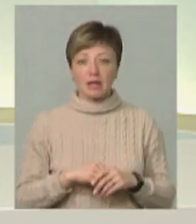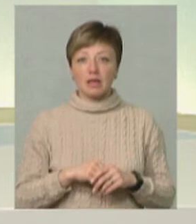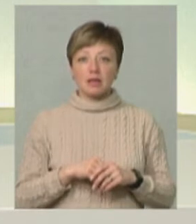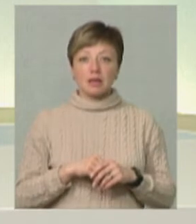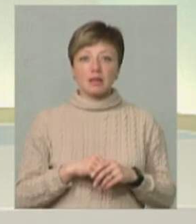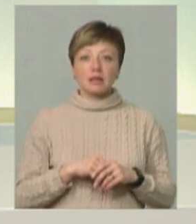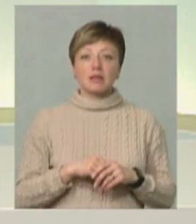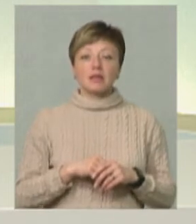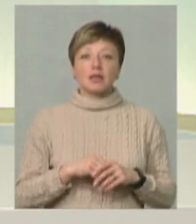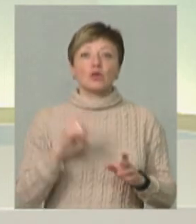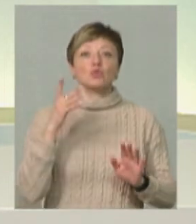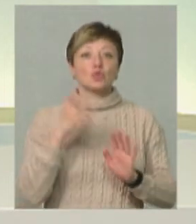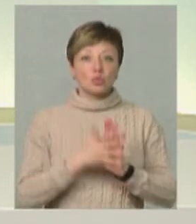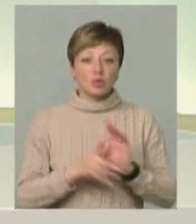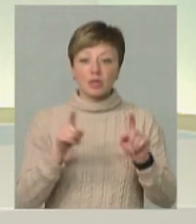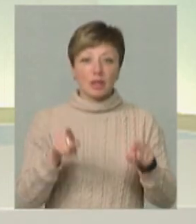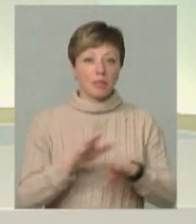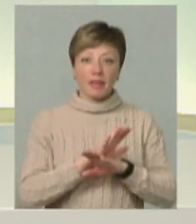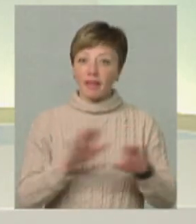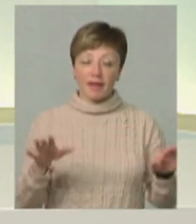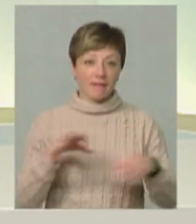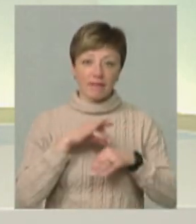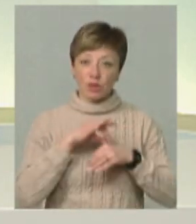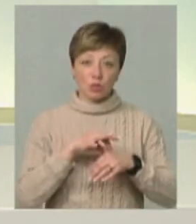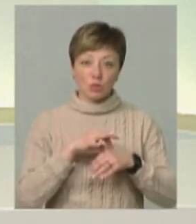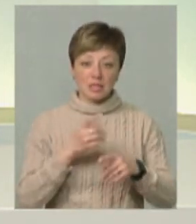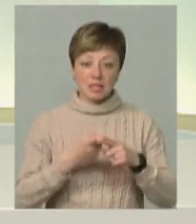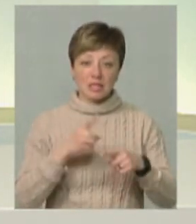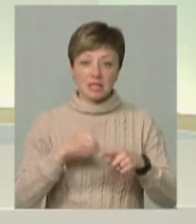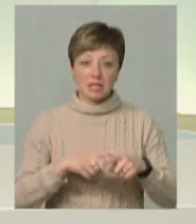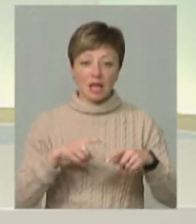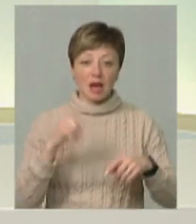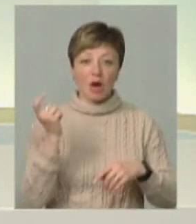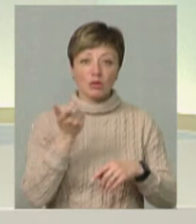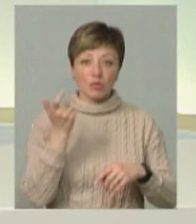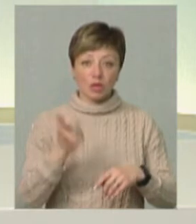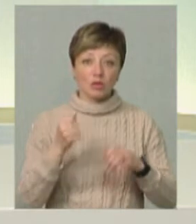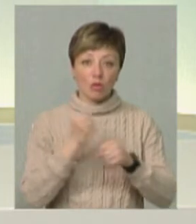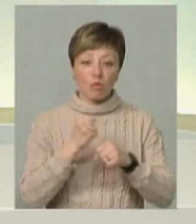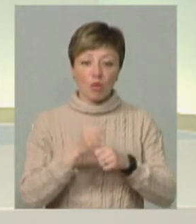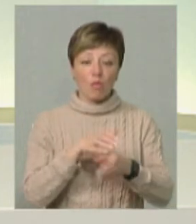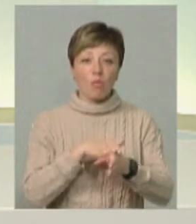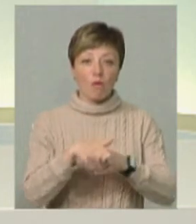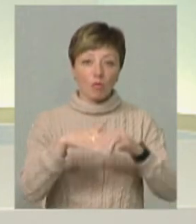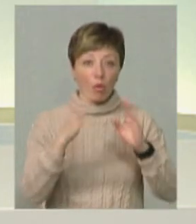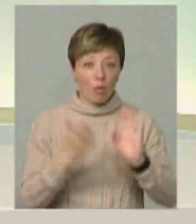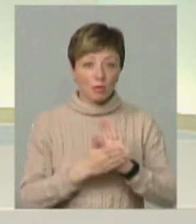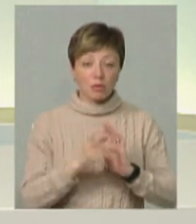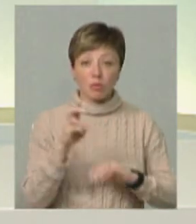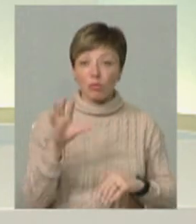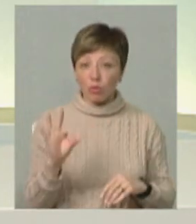зрозуміло, що там не ведуться ці лісовподарські роботи в повному обстязі, оскільки